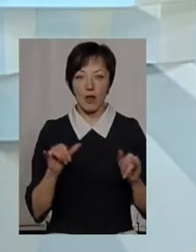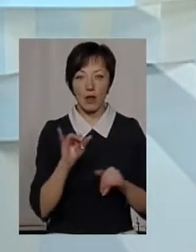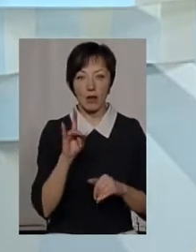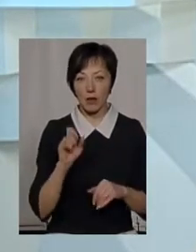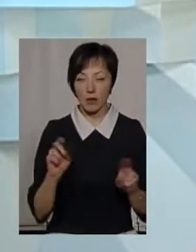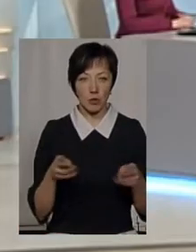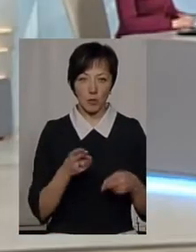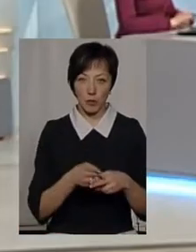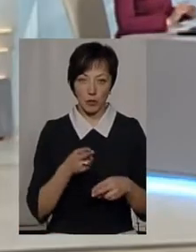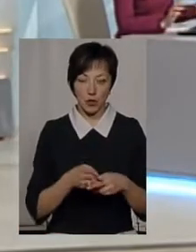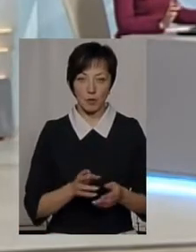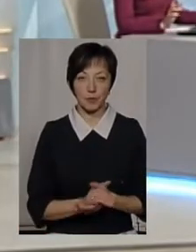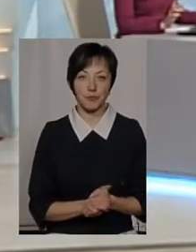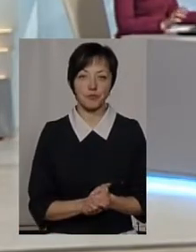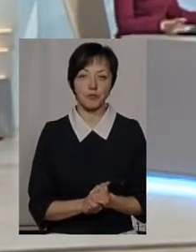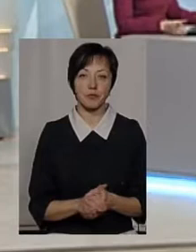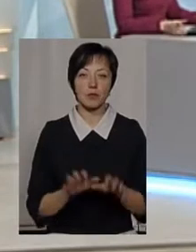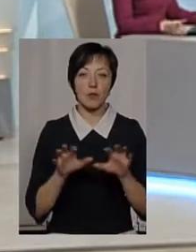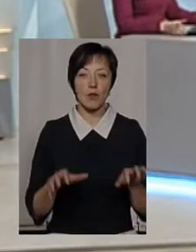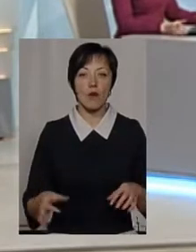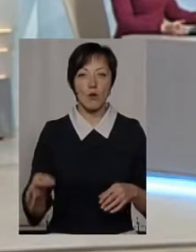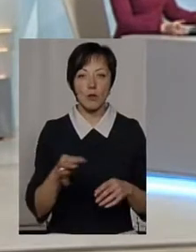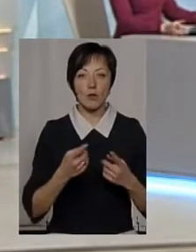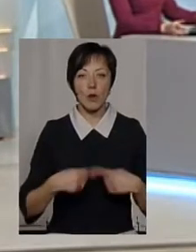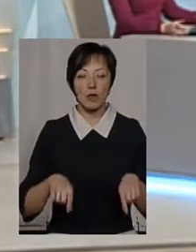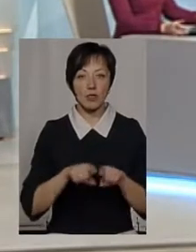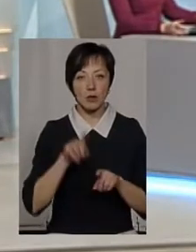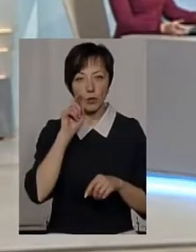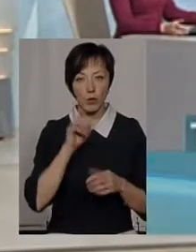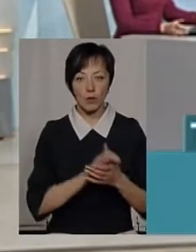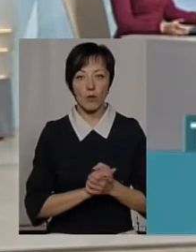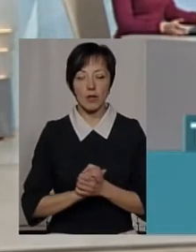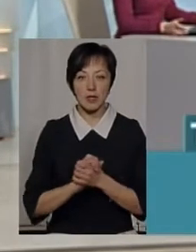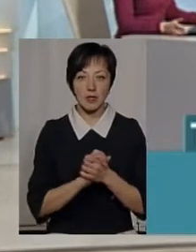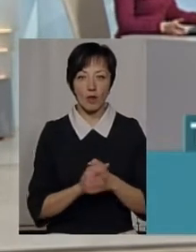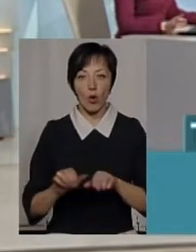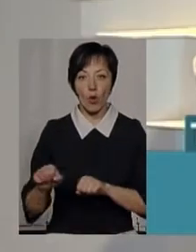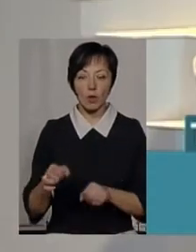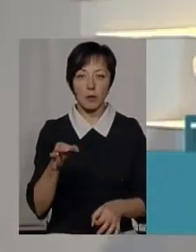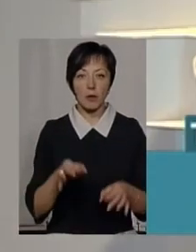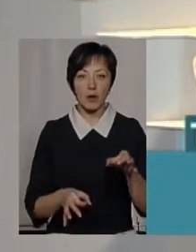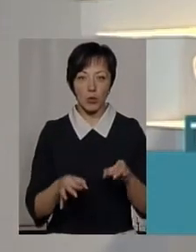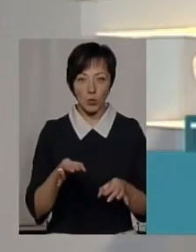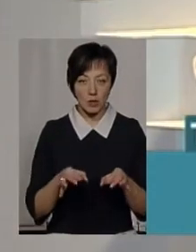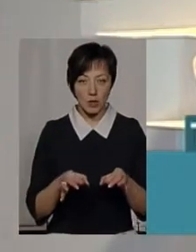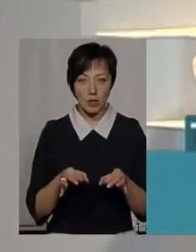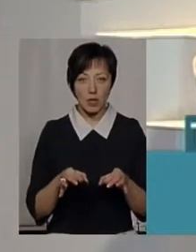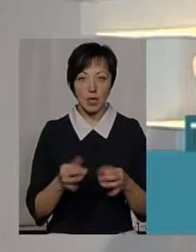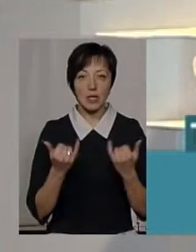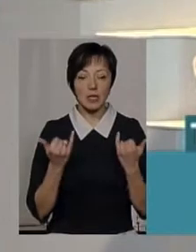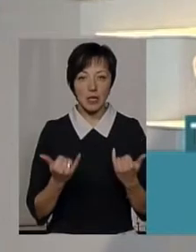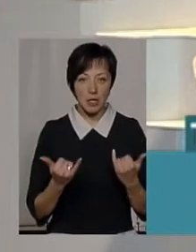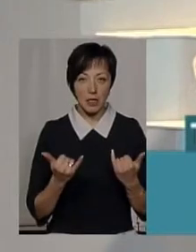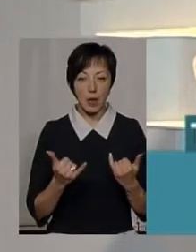не потрібно мішати. Голова Хмельницької обласної організації Українського товариства охорони природи Юрій Резніков